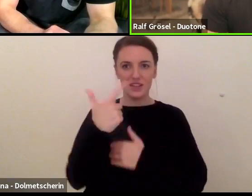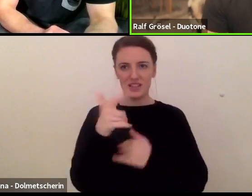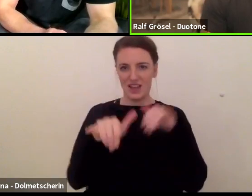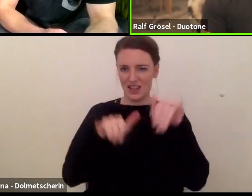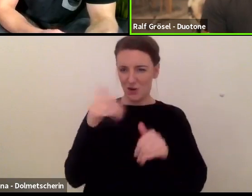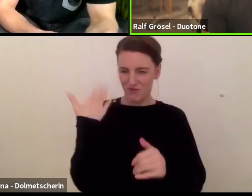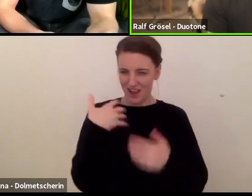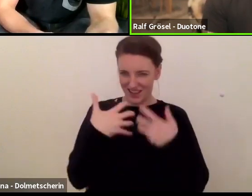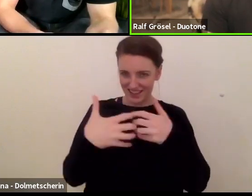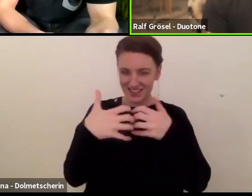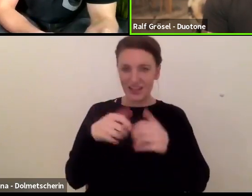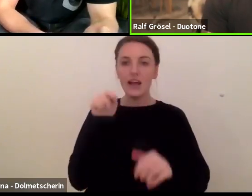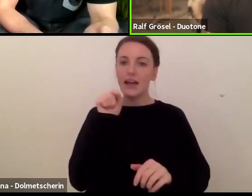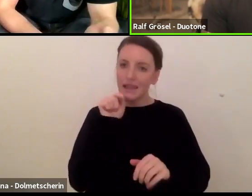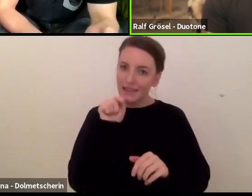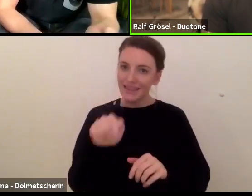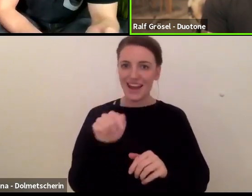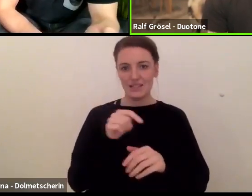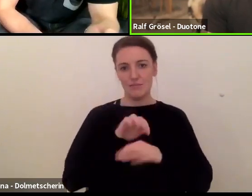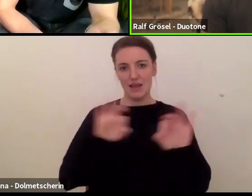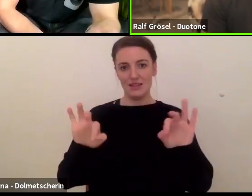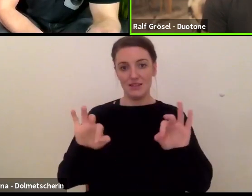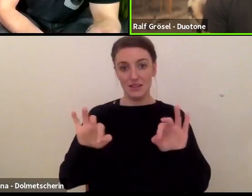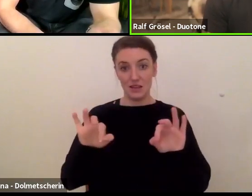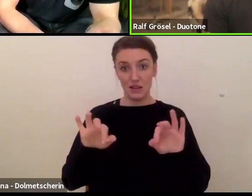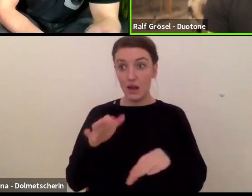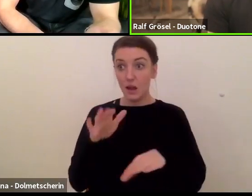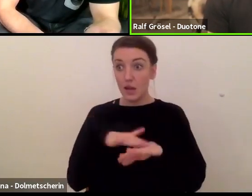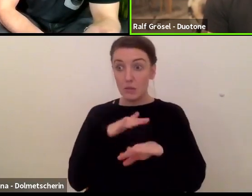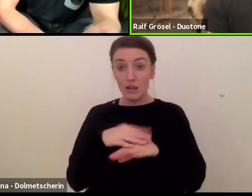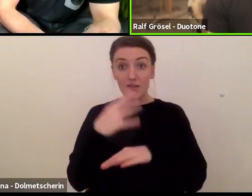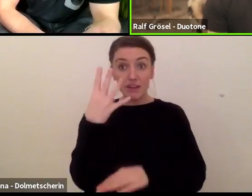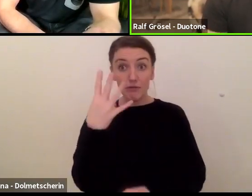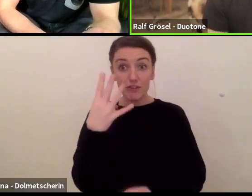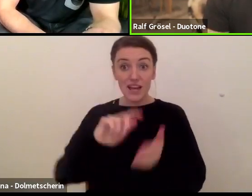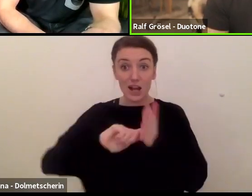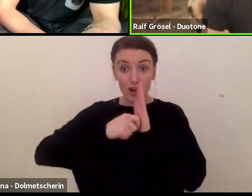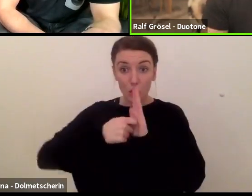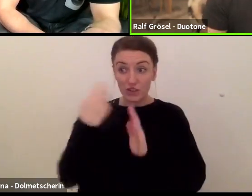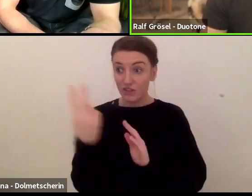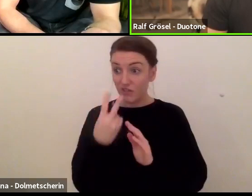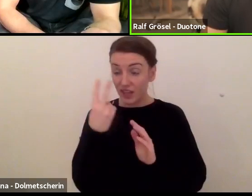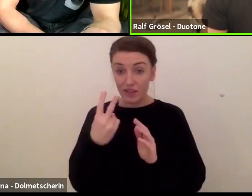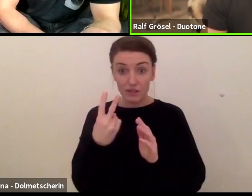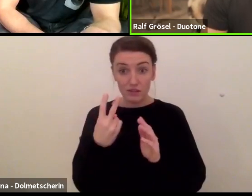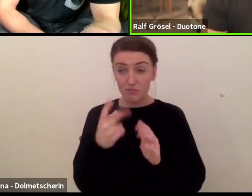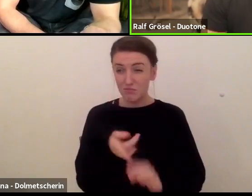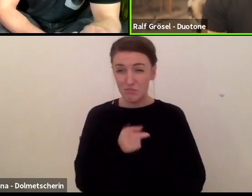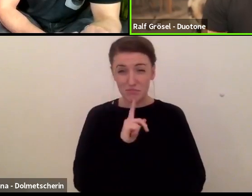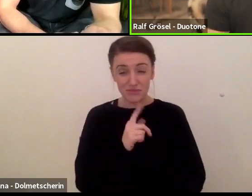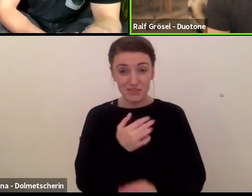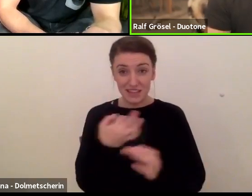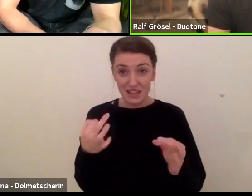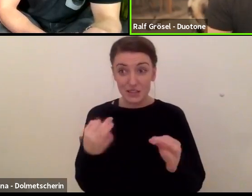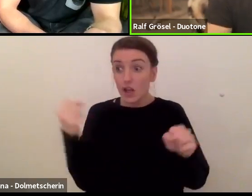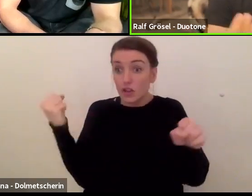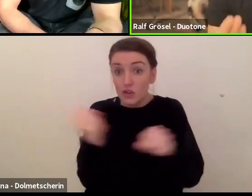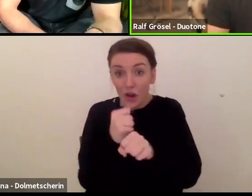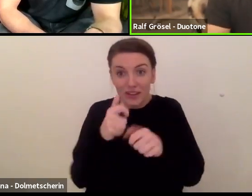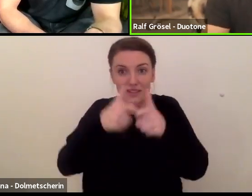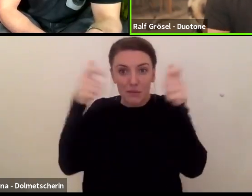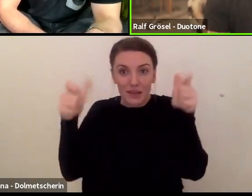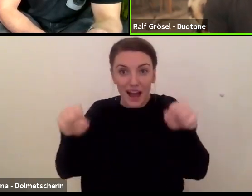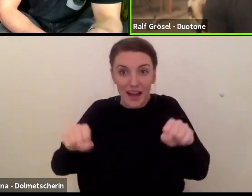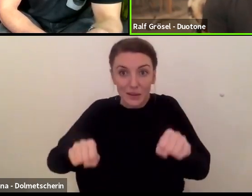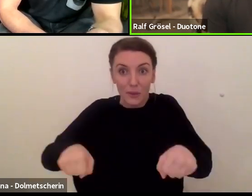bei vier Knoten, vier Knoten ist gar nichts. Und wenn du merkst, das Ding fliegt wirklich bei vier Knoten, es gibt ein